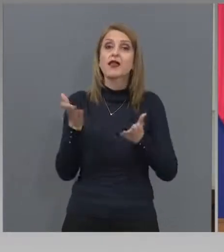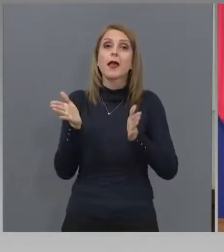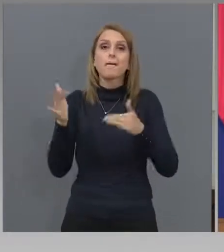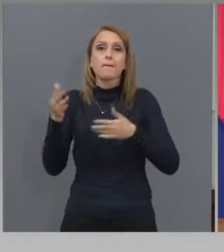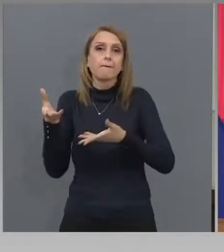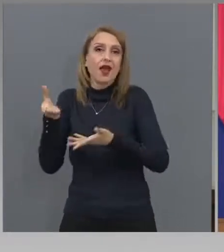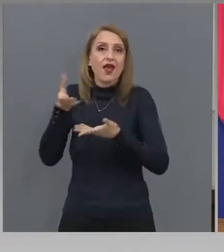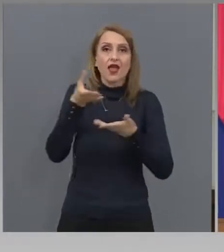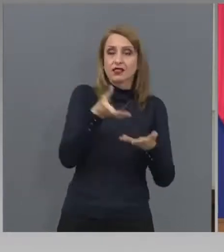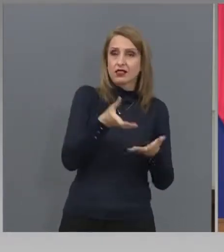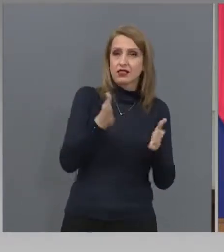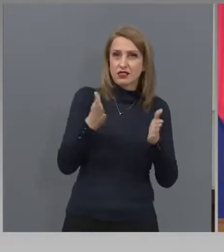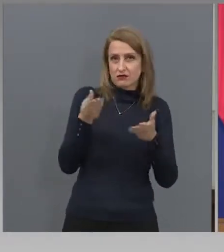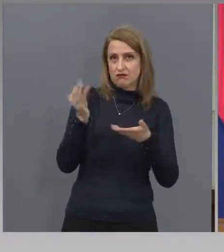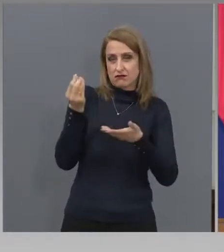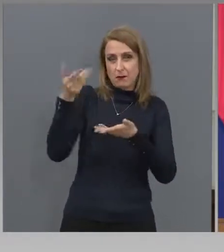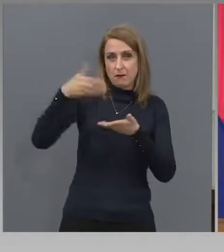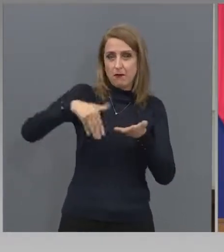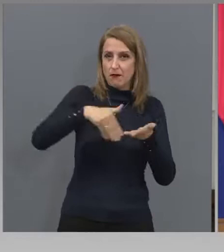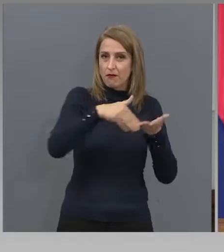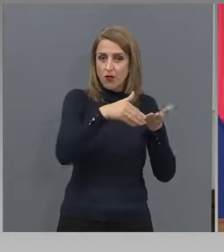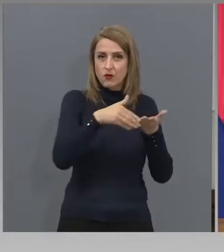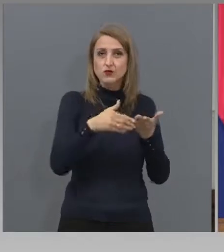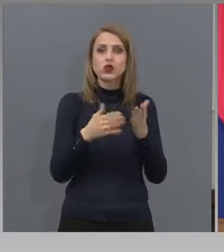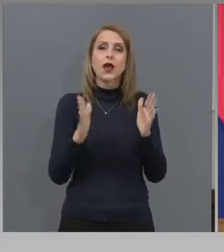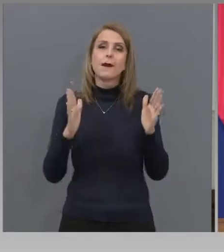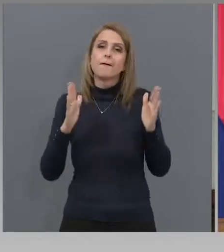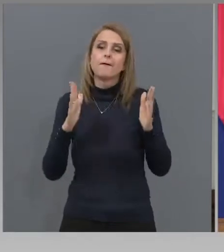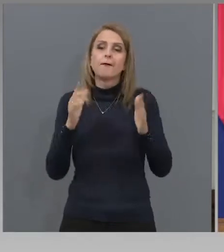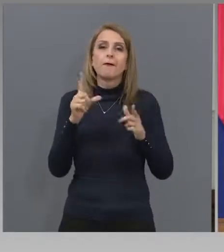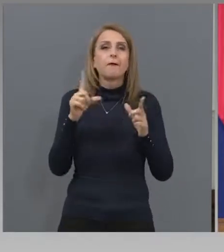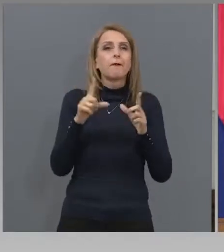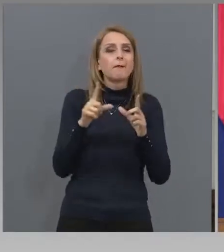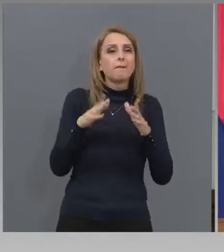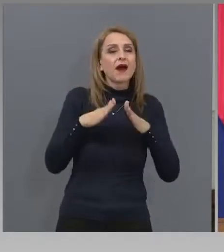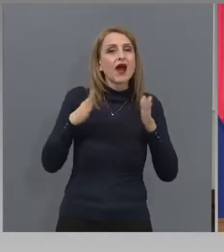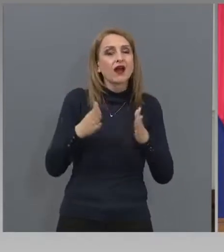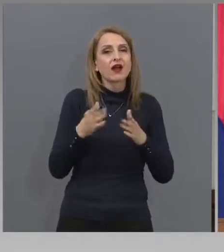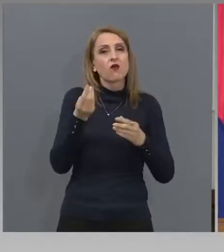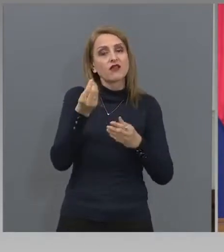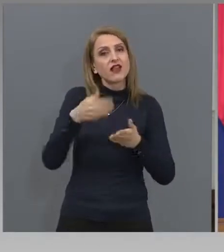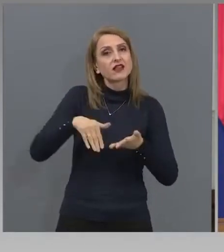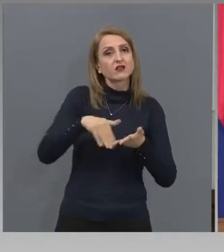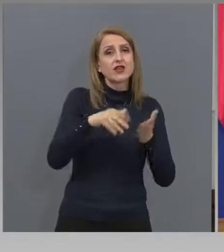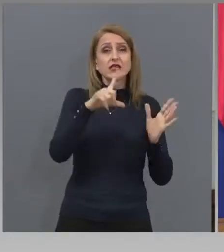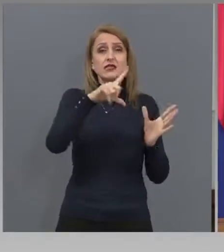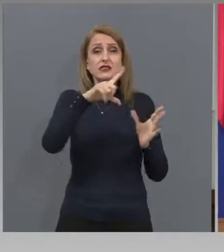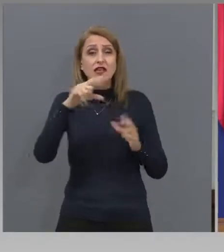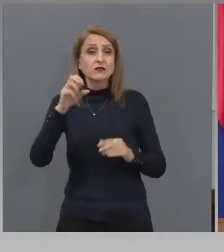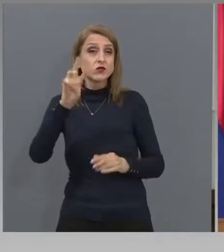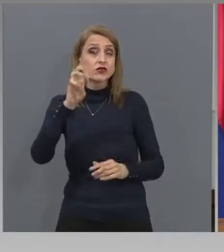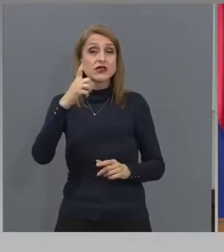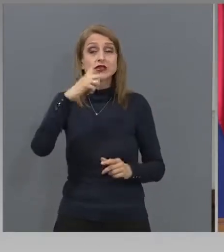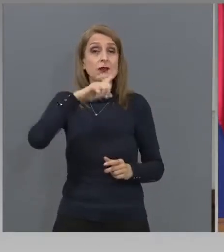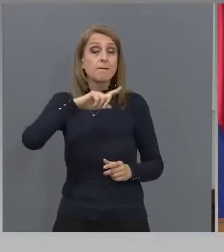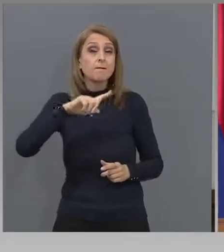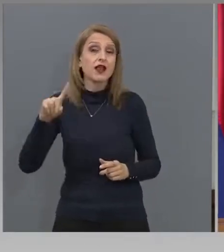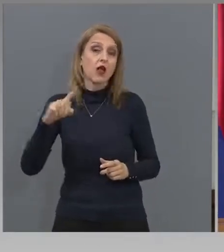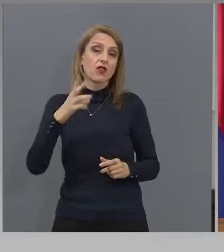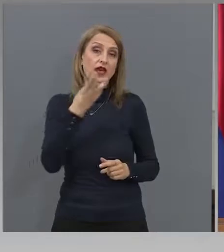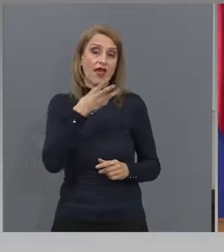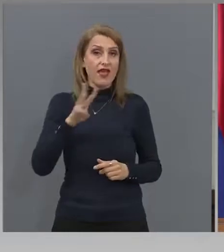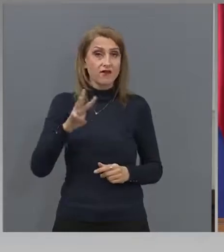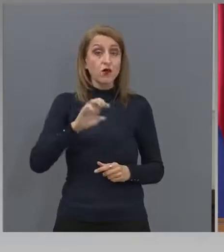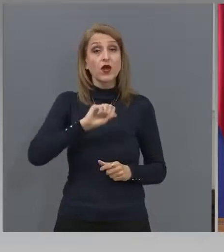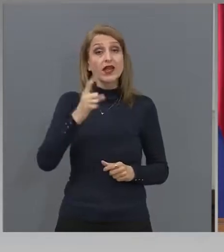макрофинансова помощ в размер на 730 милиона евро и 1